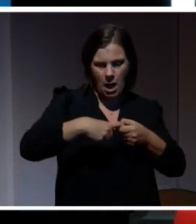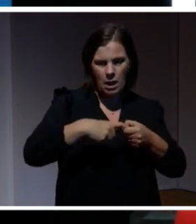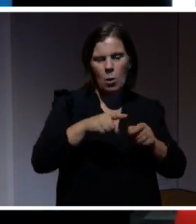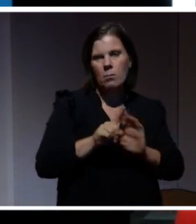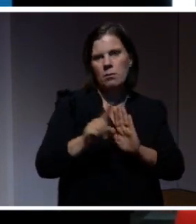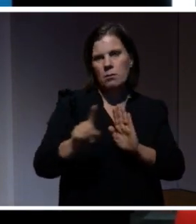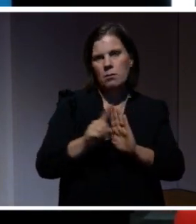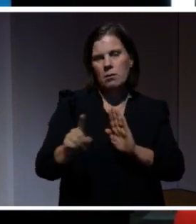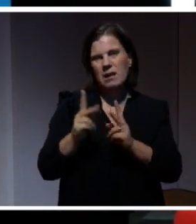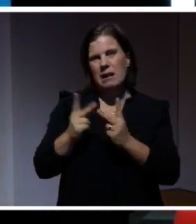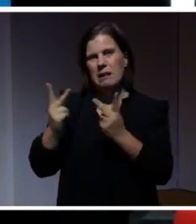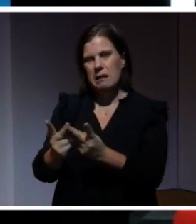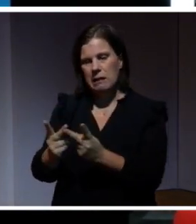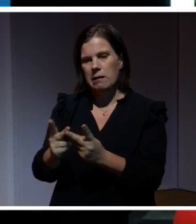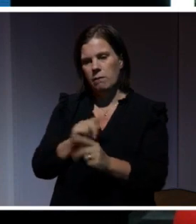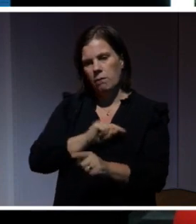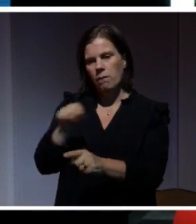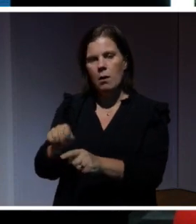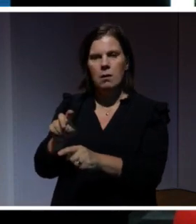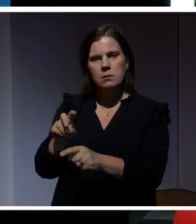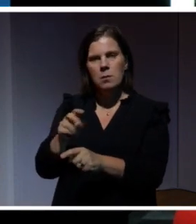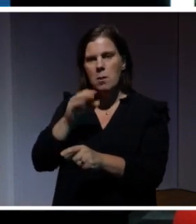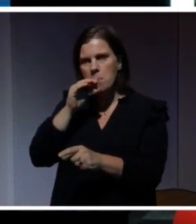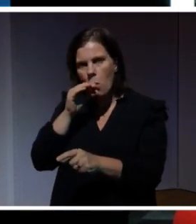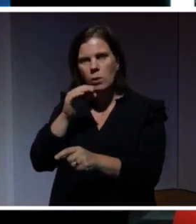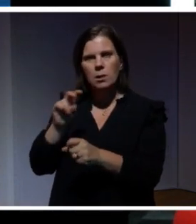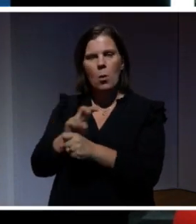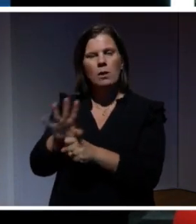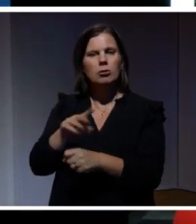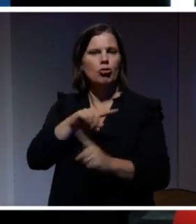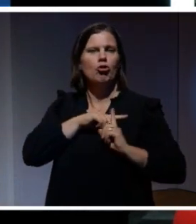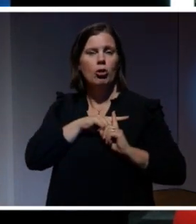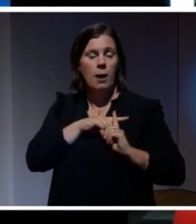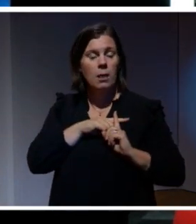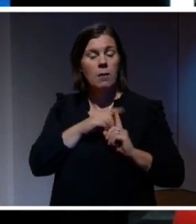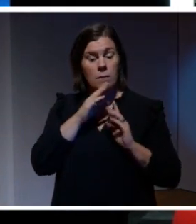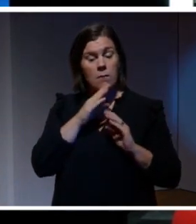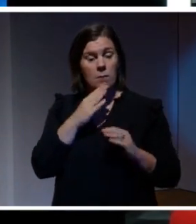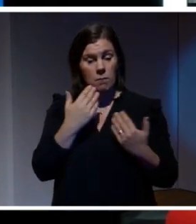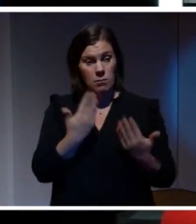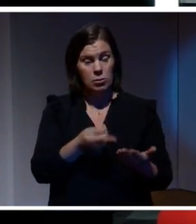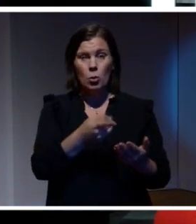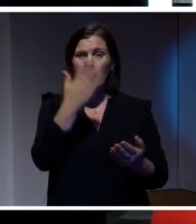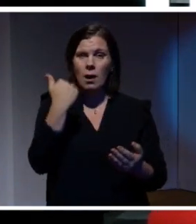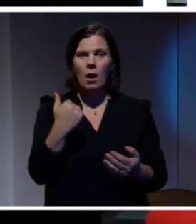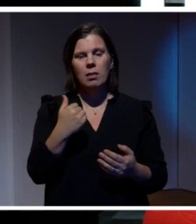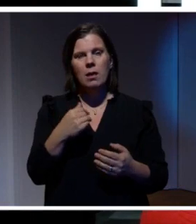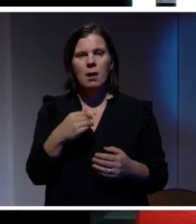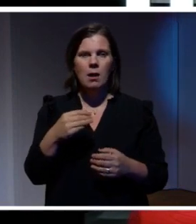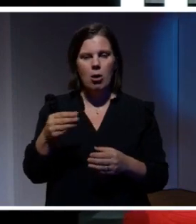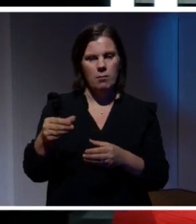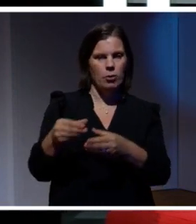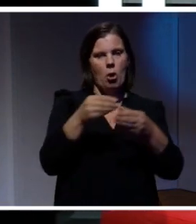gick till klinik för att bevisa sin nykterhet genom att blåsa i en apparat. Vi erbjöd dem en ny möjlighet att göra det här mobilt istället. Och det skulle